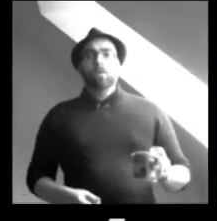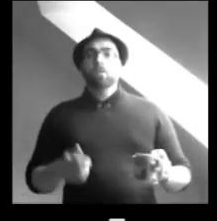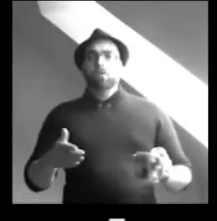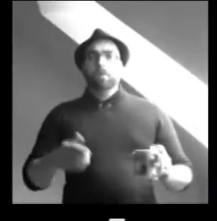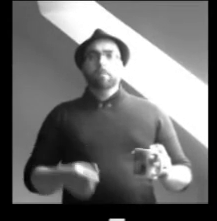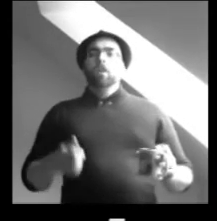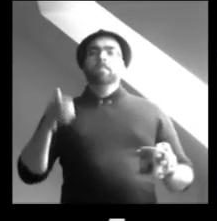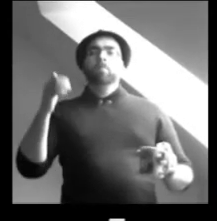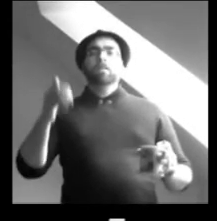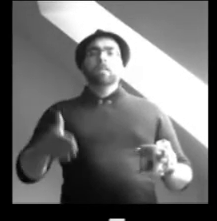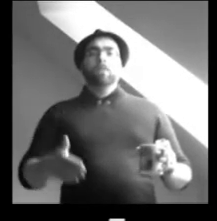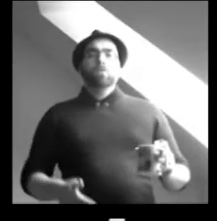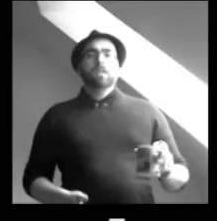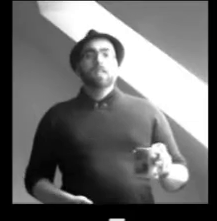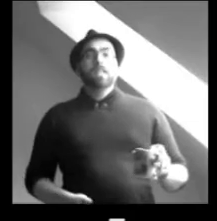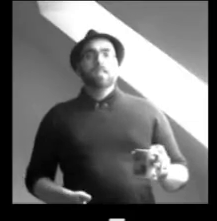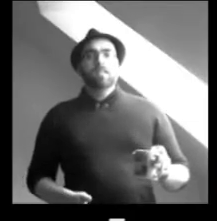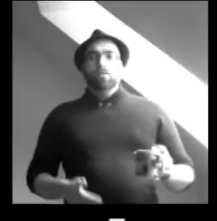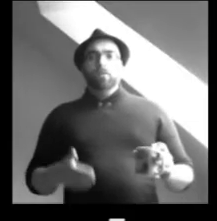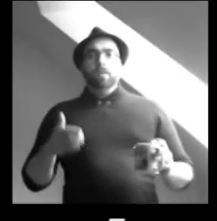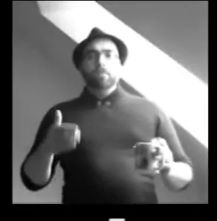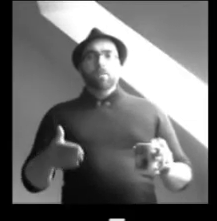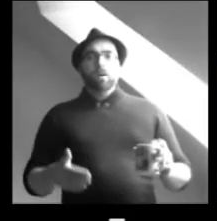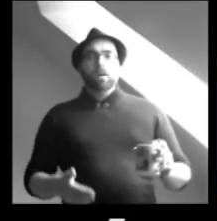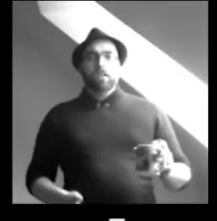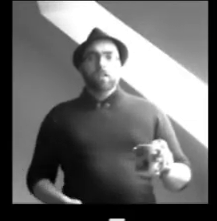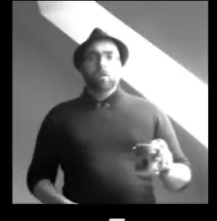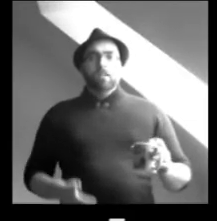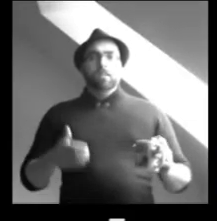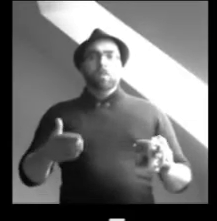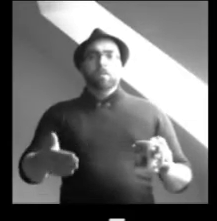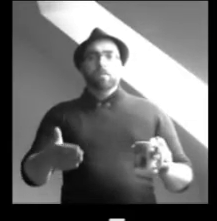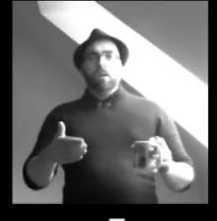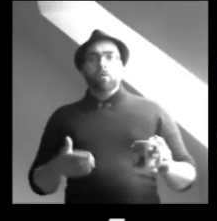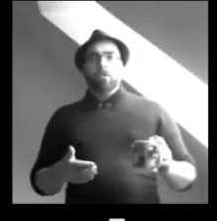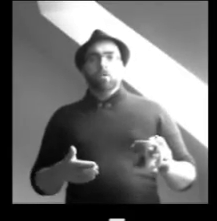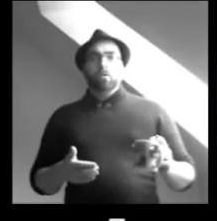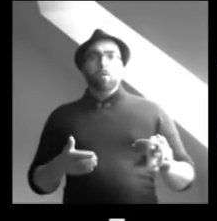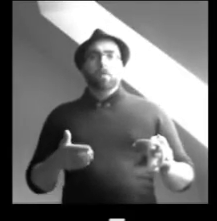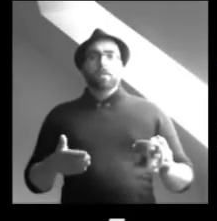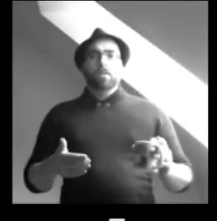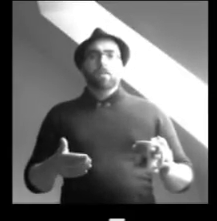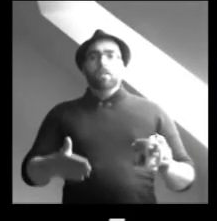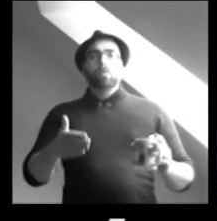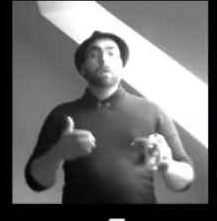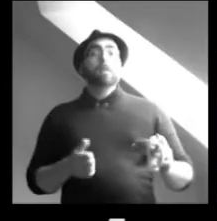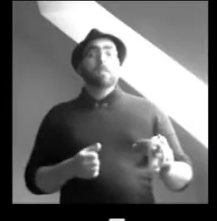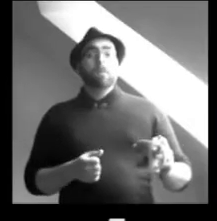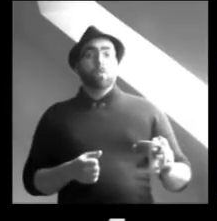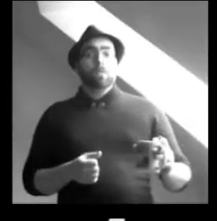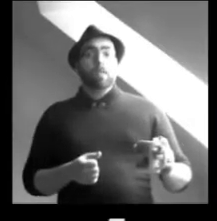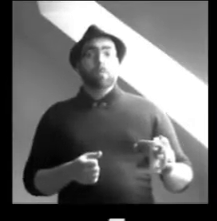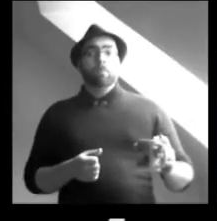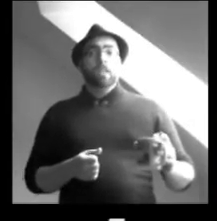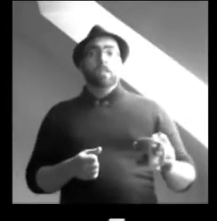pas dire souvent, au sublime, comme en témoigne cette façon quasi inédite de filmer les voitures et leur trajectoire, s'en éloignant et s'en rapprochant dans de courts plans séquences, qui suppriment les